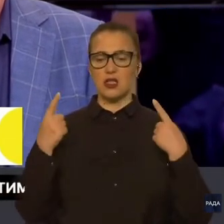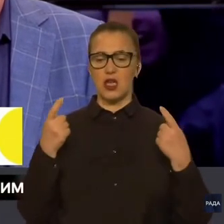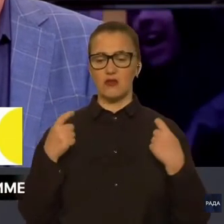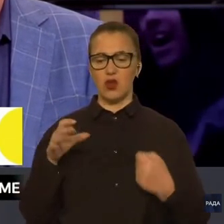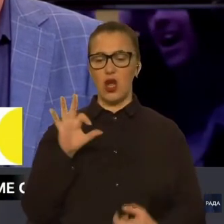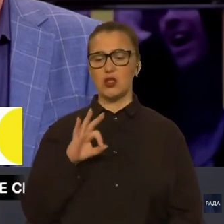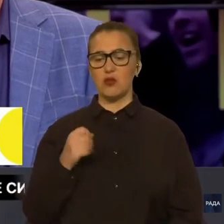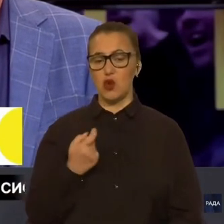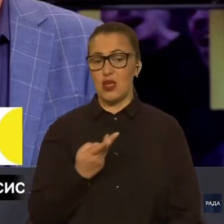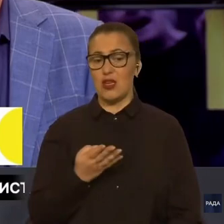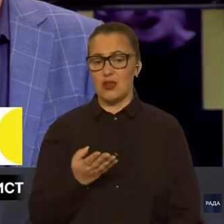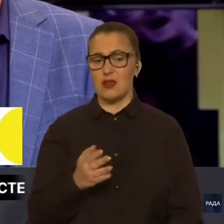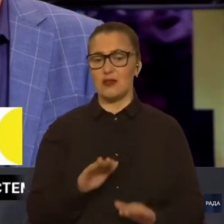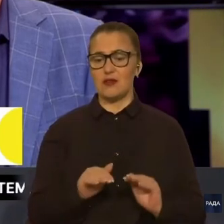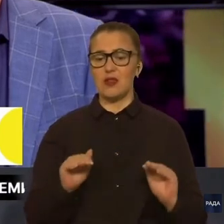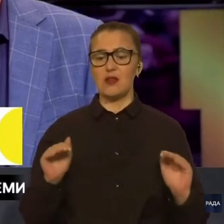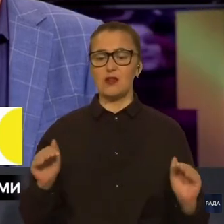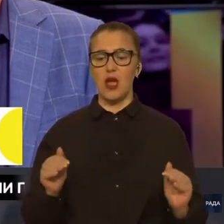кількості дітей?